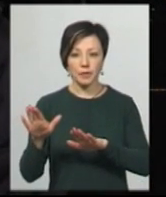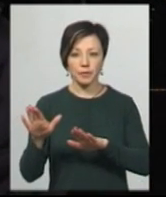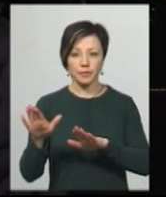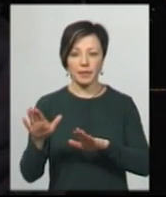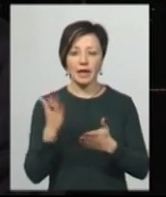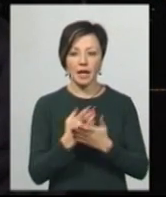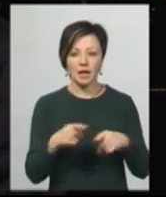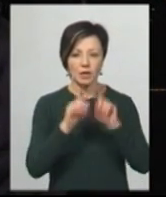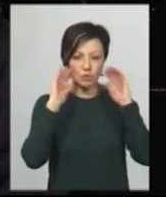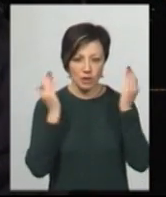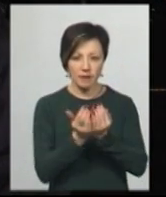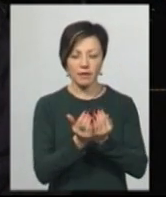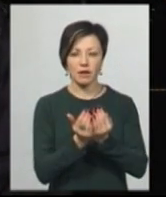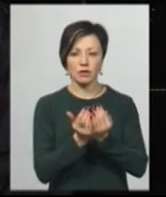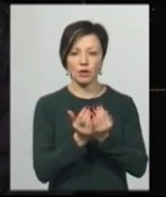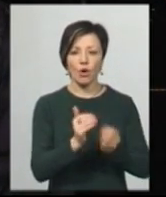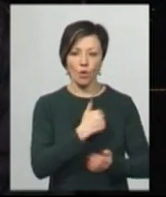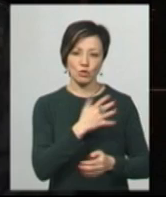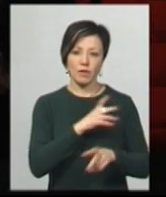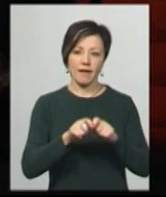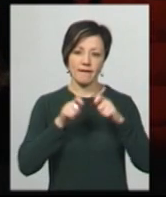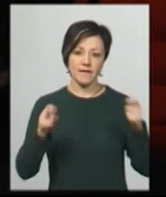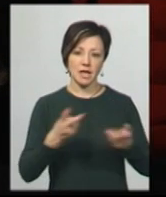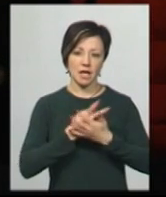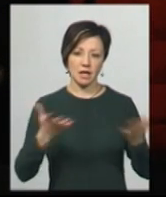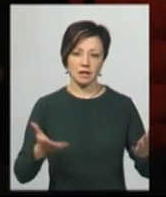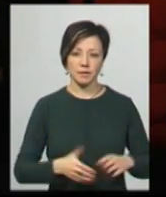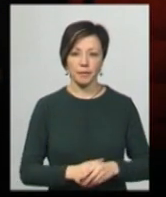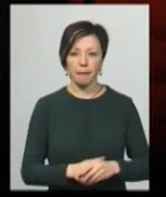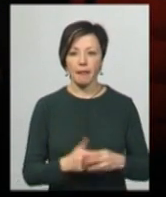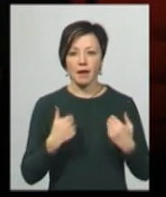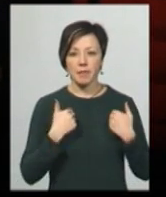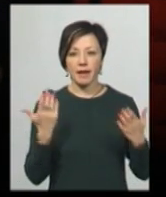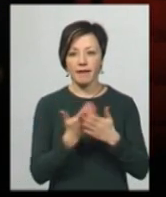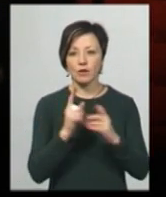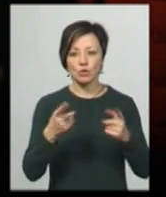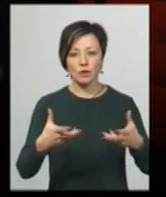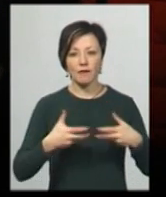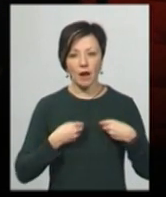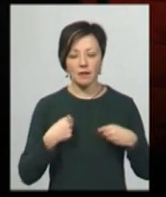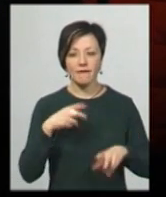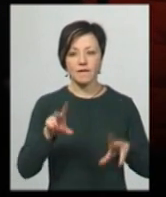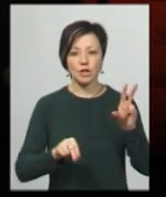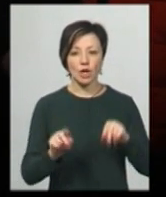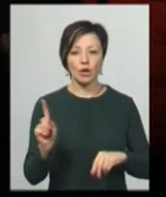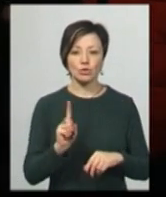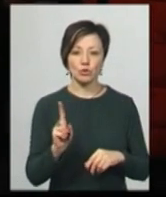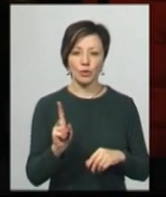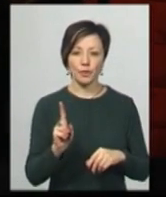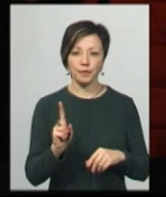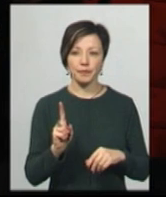Є такі, що закриваються. Я хочу, щоб вони були відкриті. Мене фільм дуже вразив і я вважаю, що